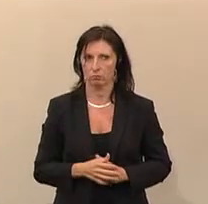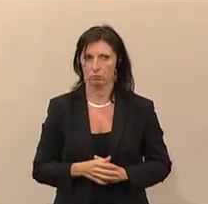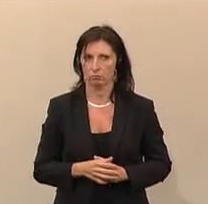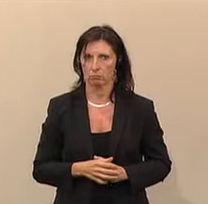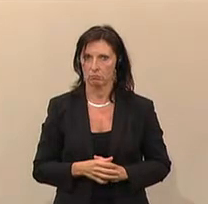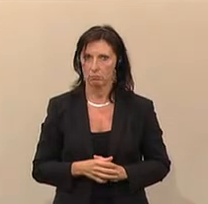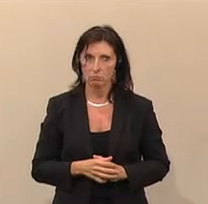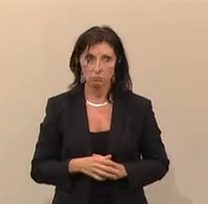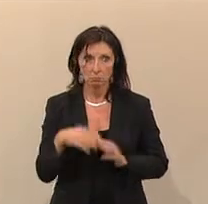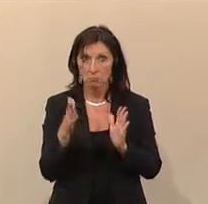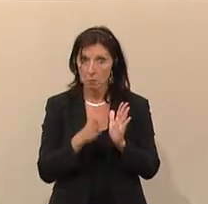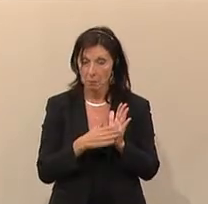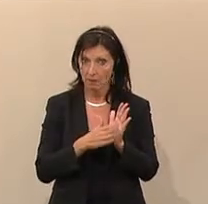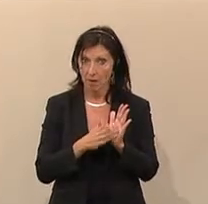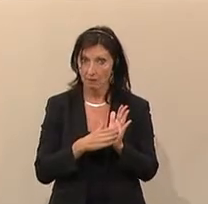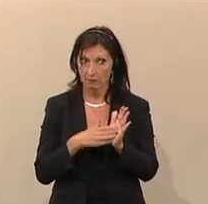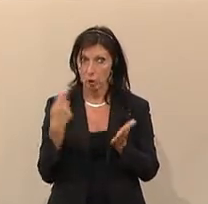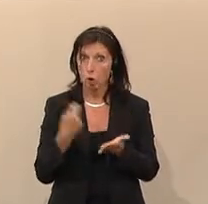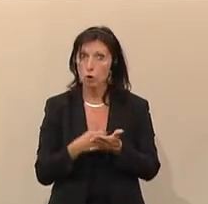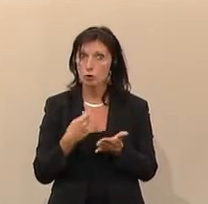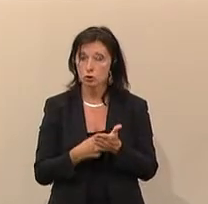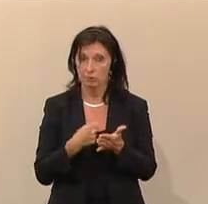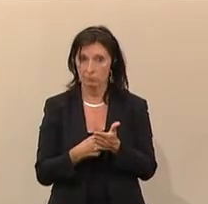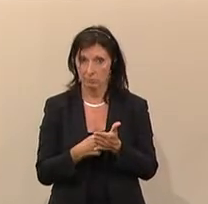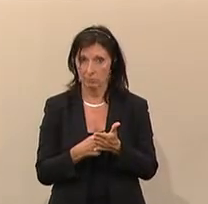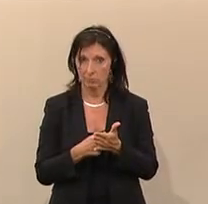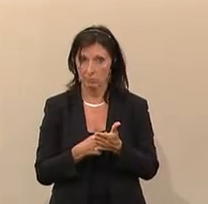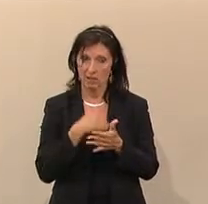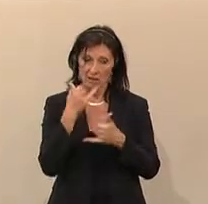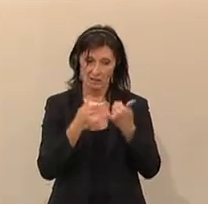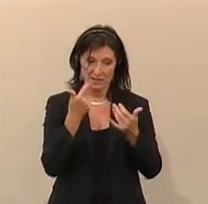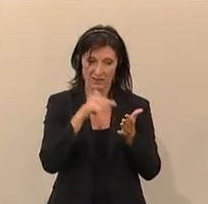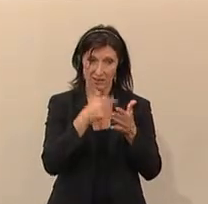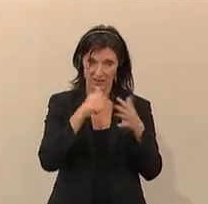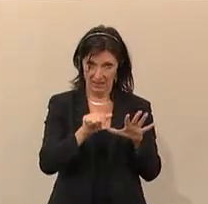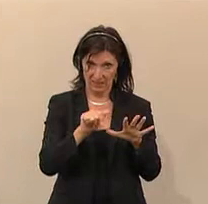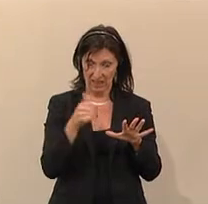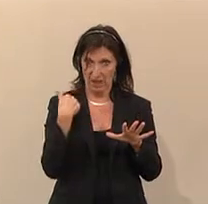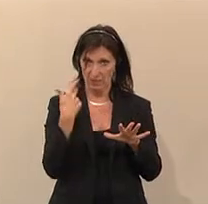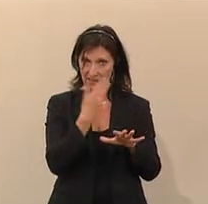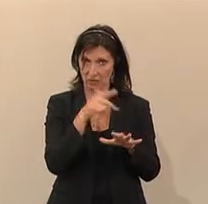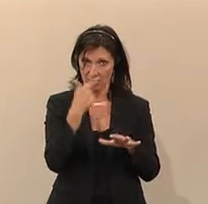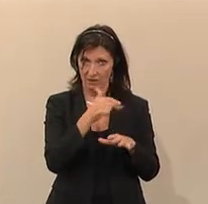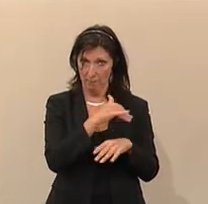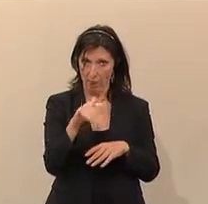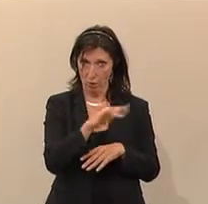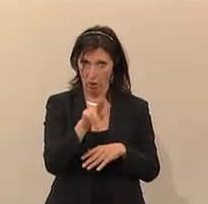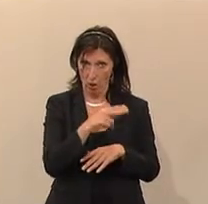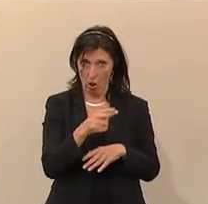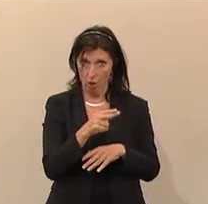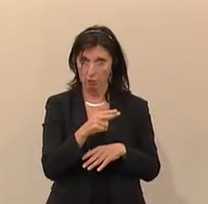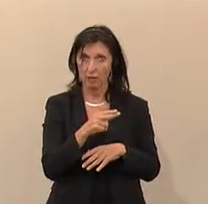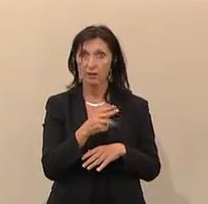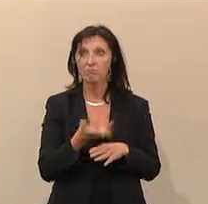man auch an den Kosten dieses Modells, die vom Jahr 2016 mit 320 Millionen auf